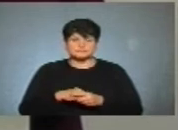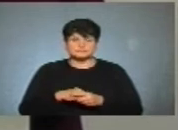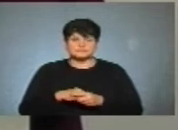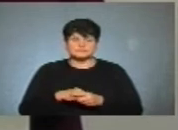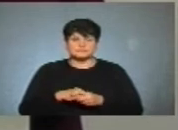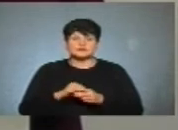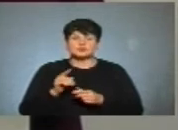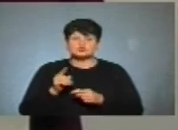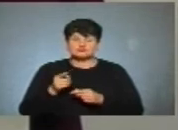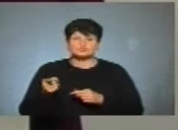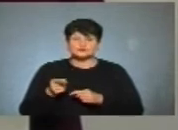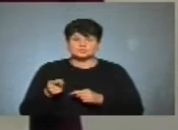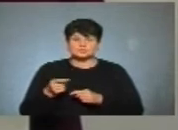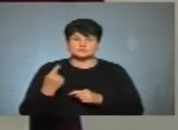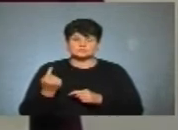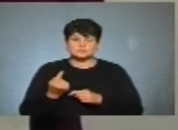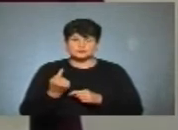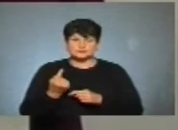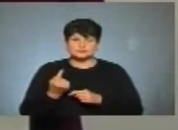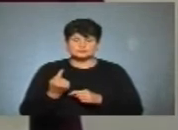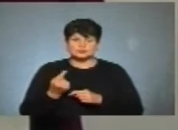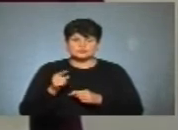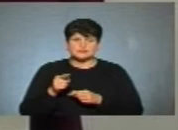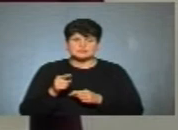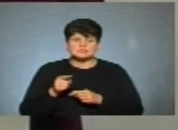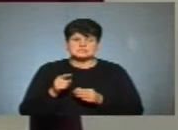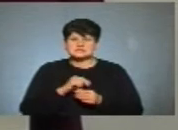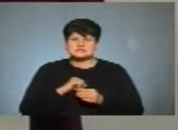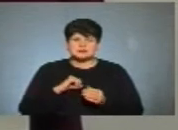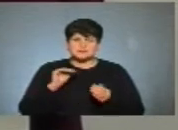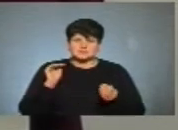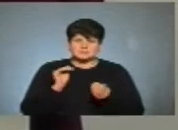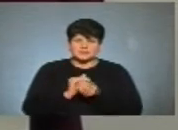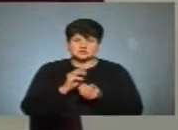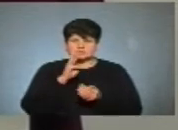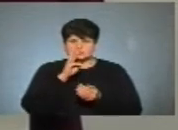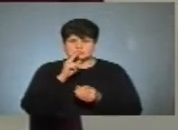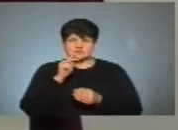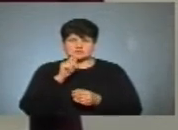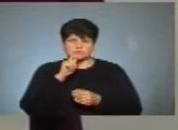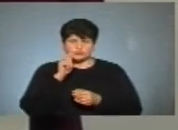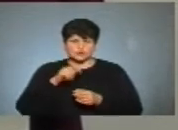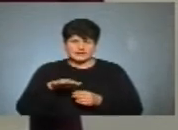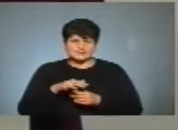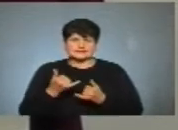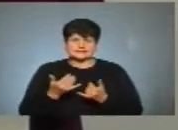Чому на Тернопільщині одна з найнижчих зарплат в Україні для найманих працівників?